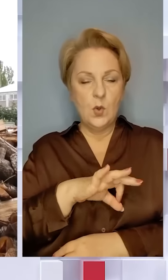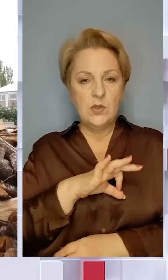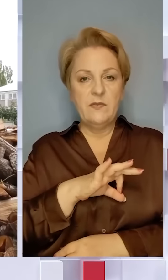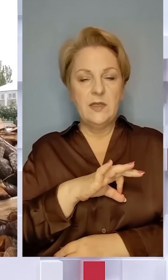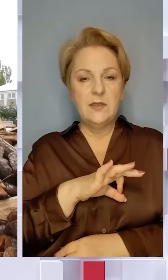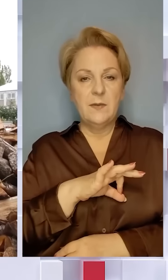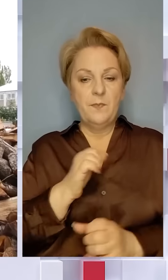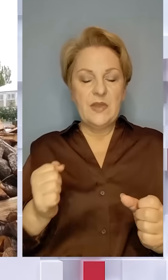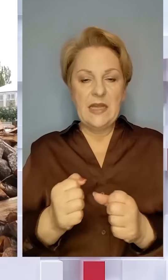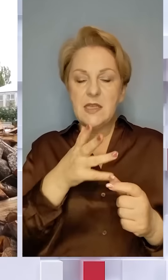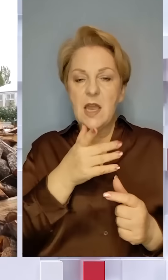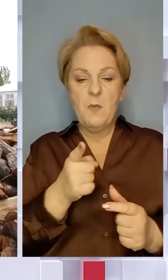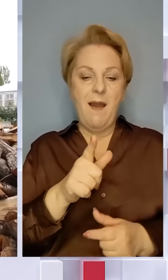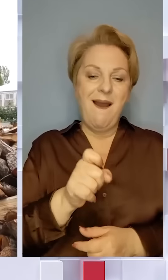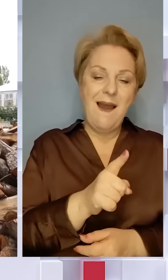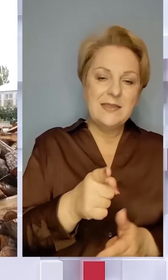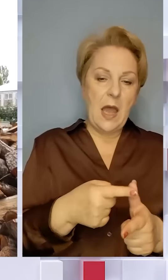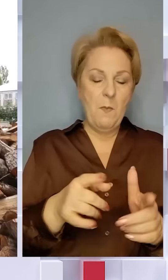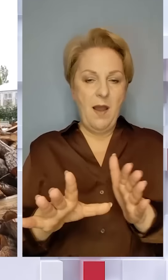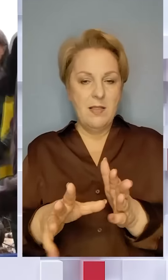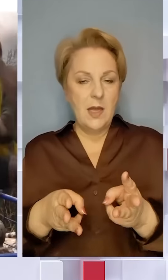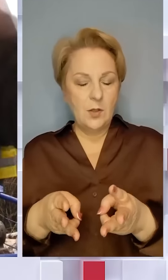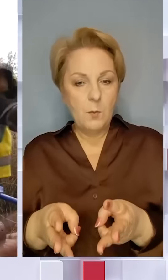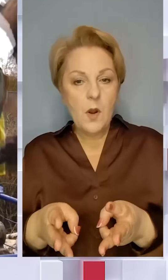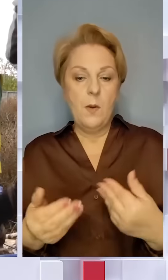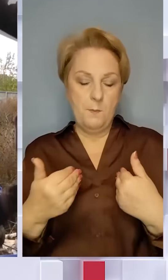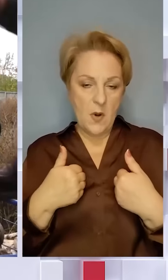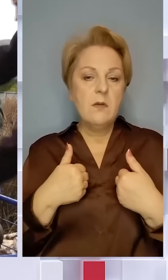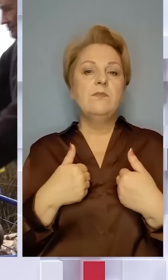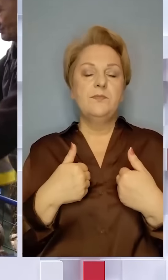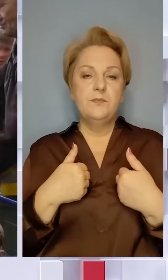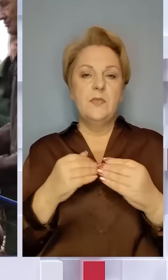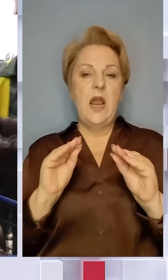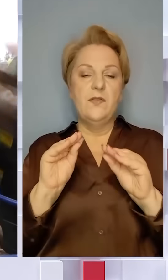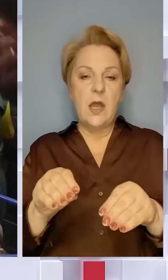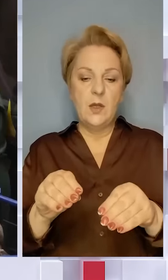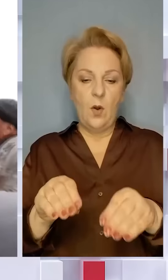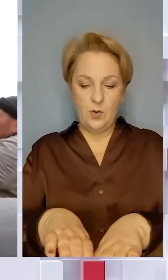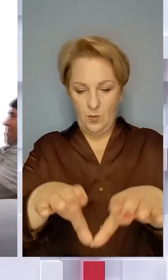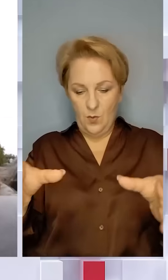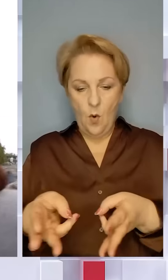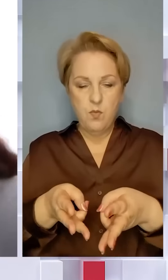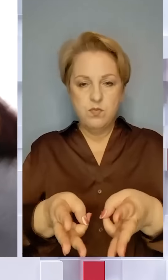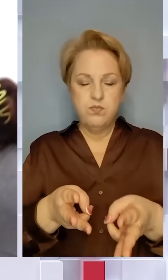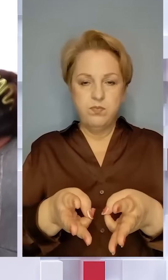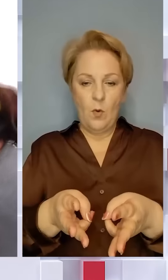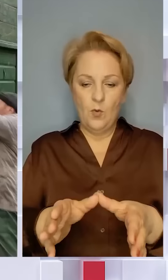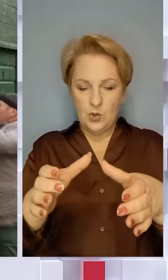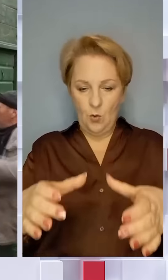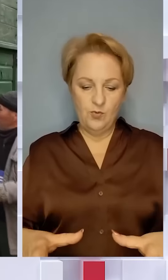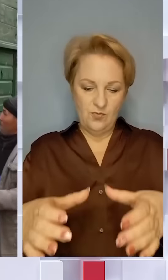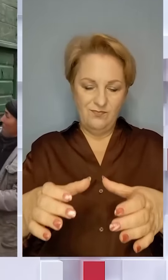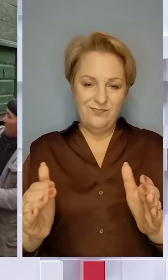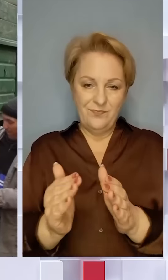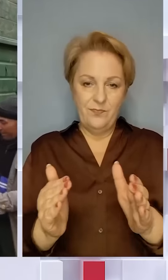в зимній період газом або електропаленням, ми встановлюємо буржуйки. Невеличкі компактні